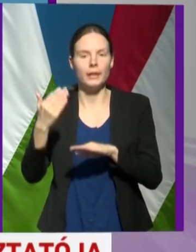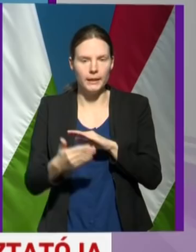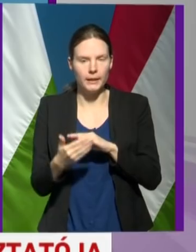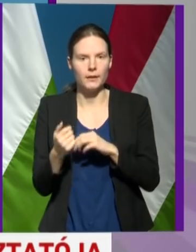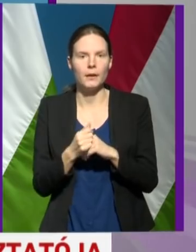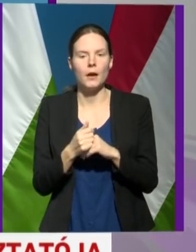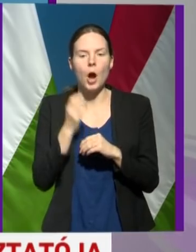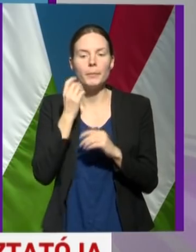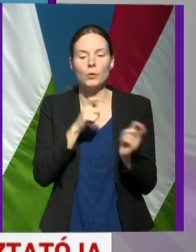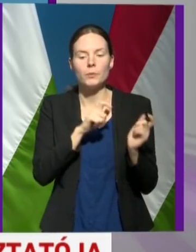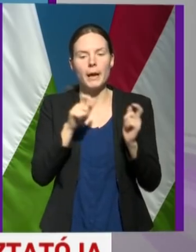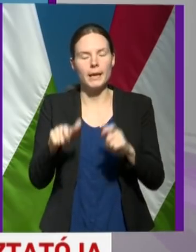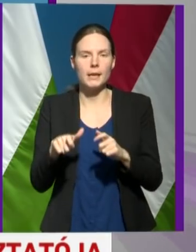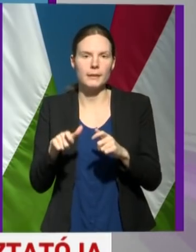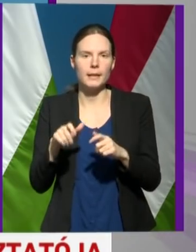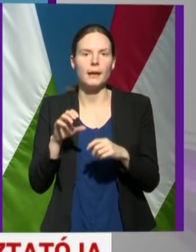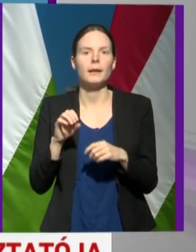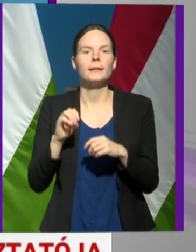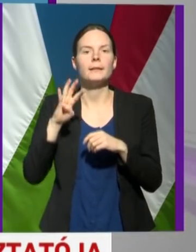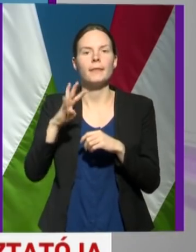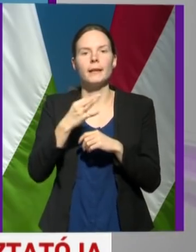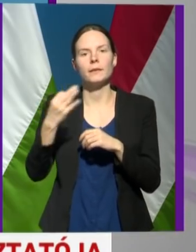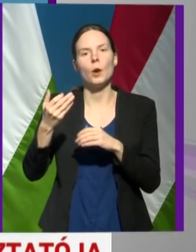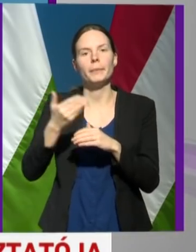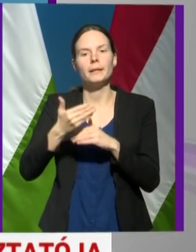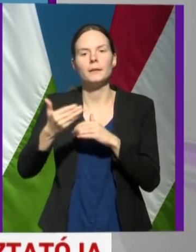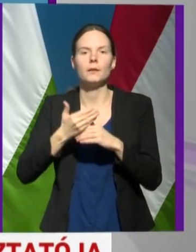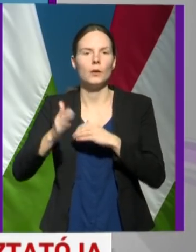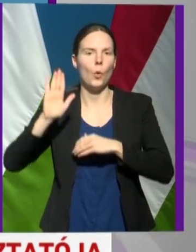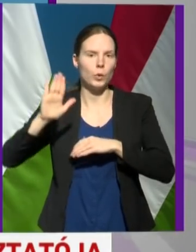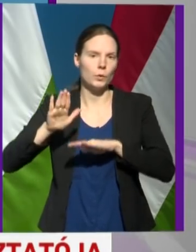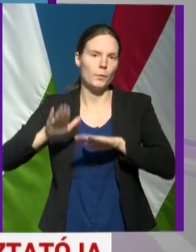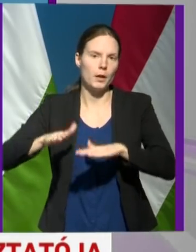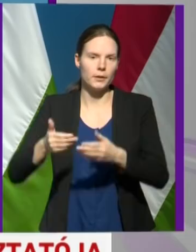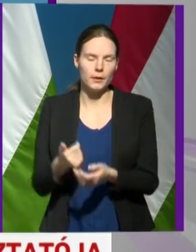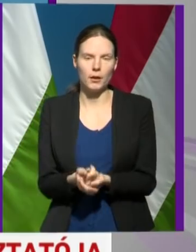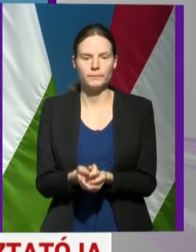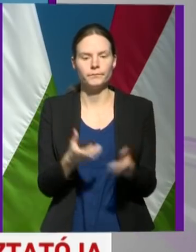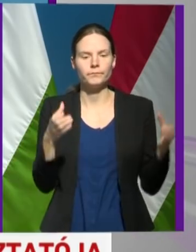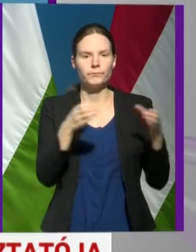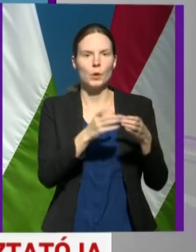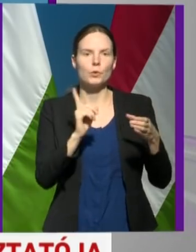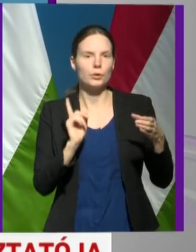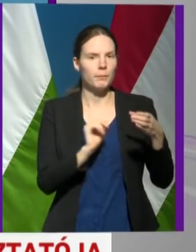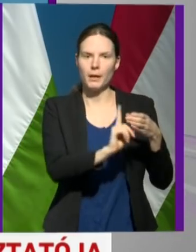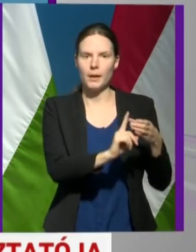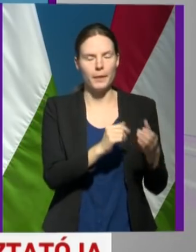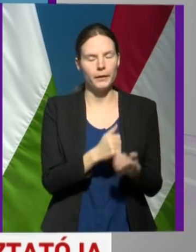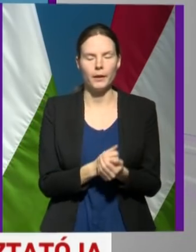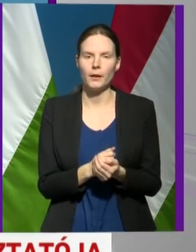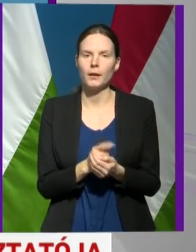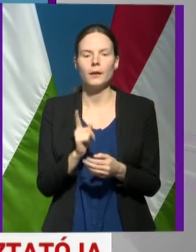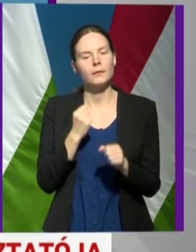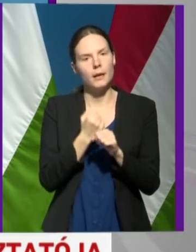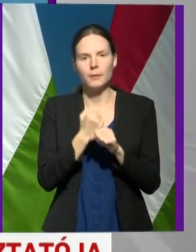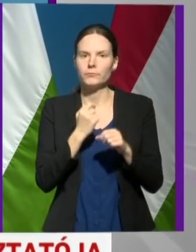követően 14 napig maradjanak otthonukba, maradjanak távol a közösségektől, és ne menjenek